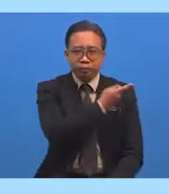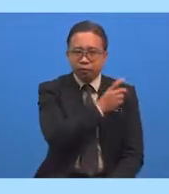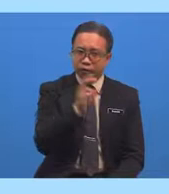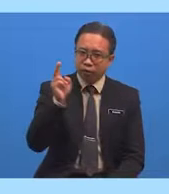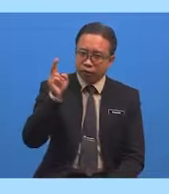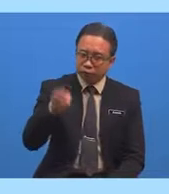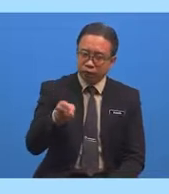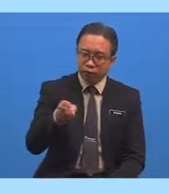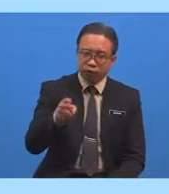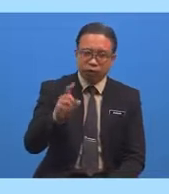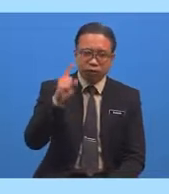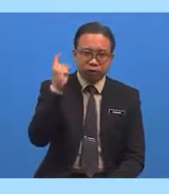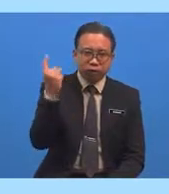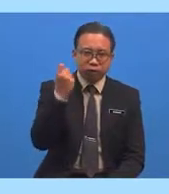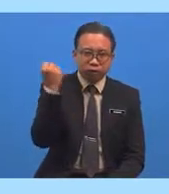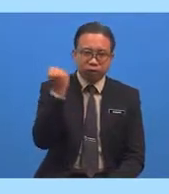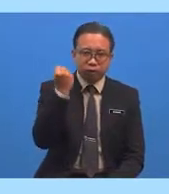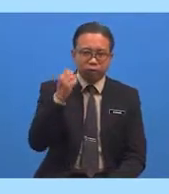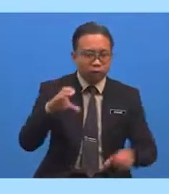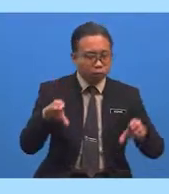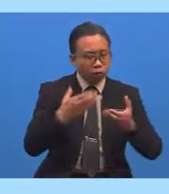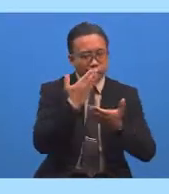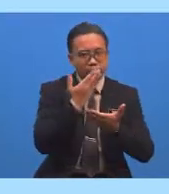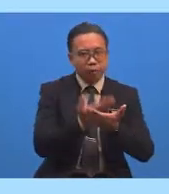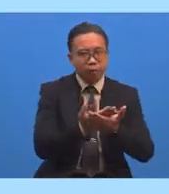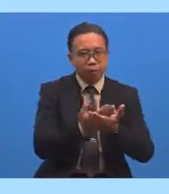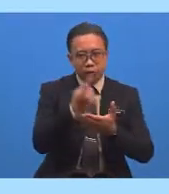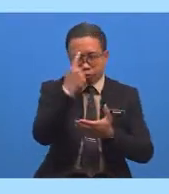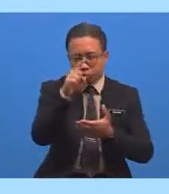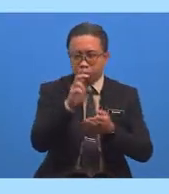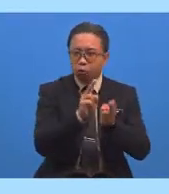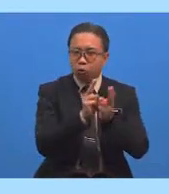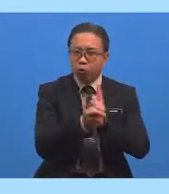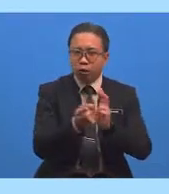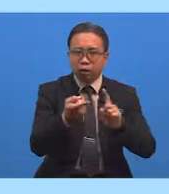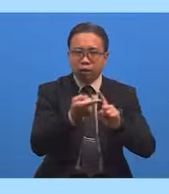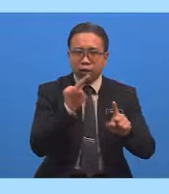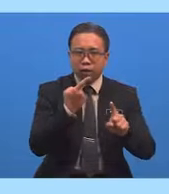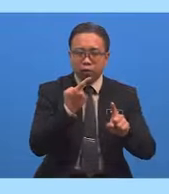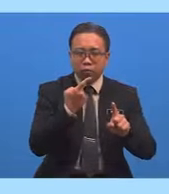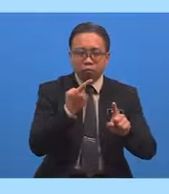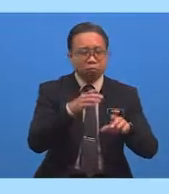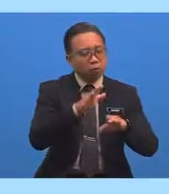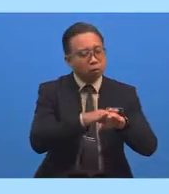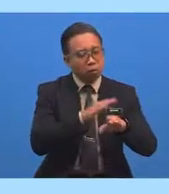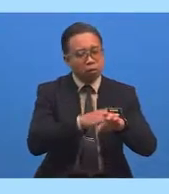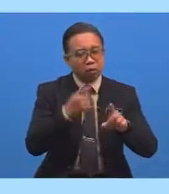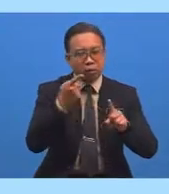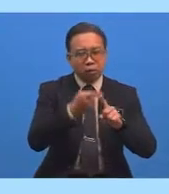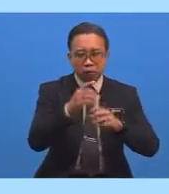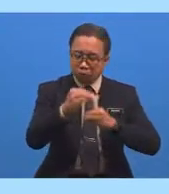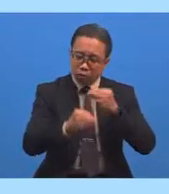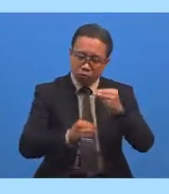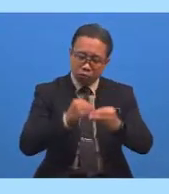Sentiasa Melakukan Kebaikan Untuk Berubah Daripada Kemunduran Kepada